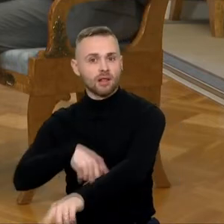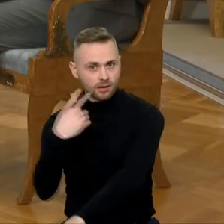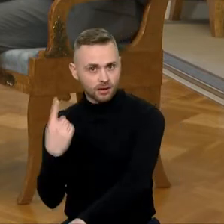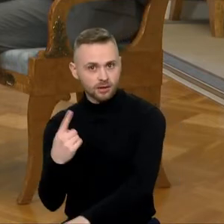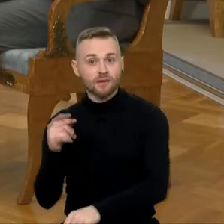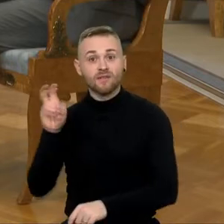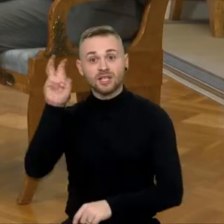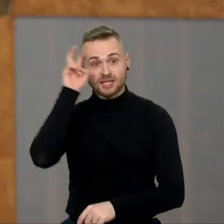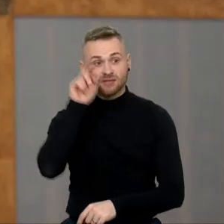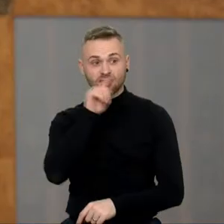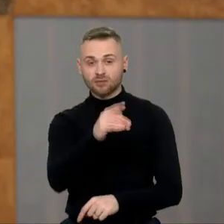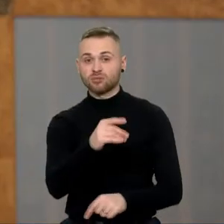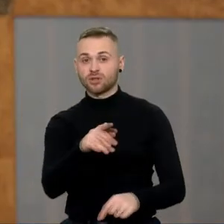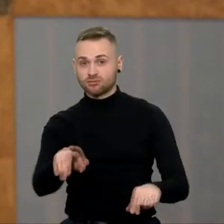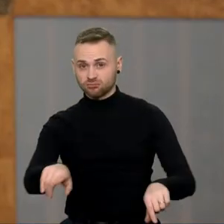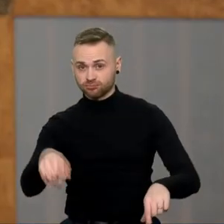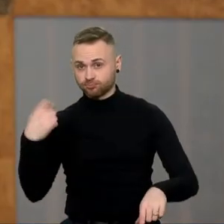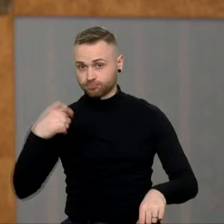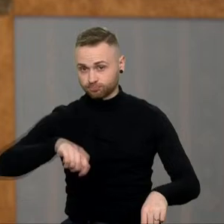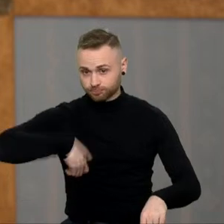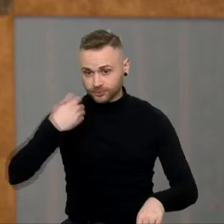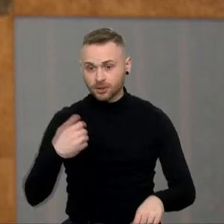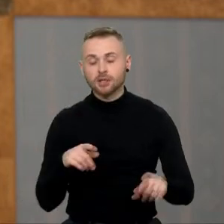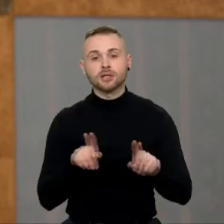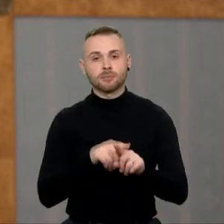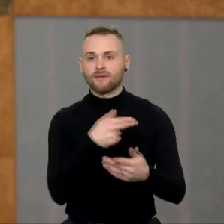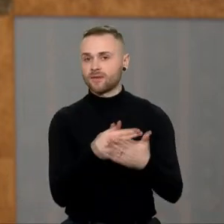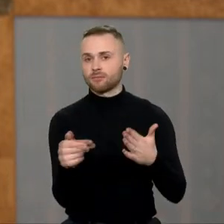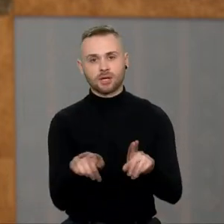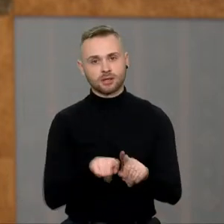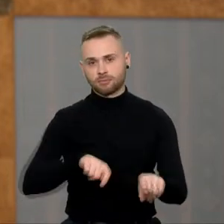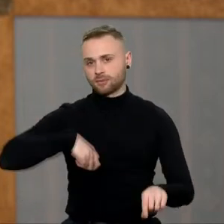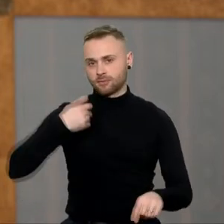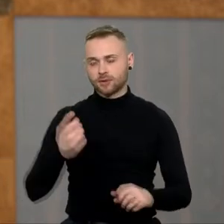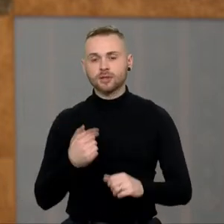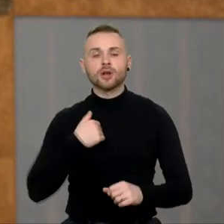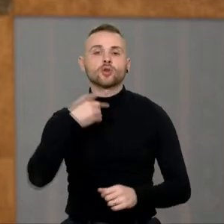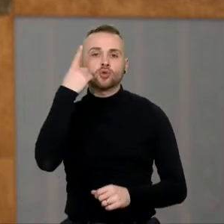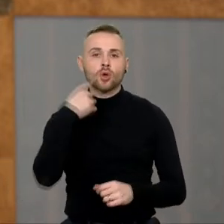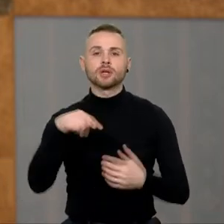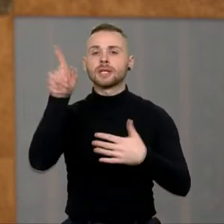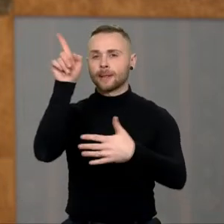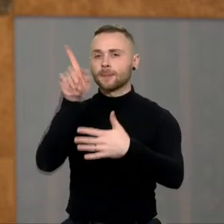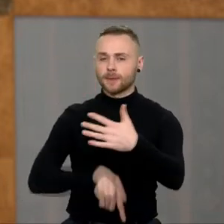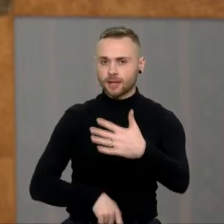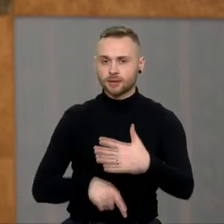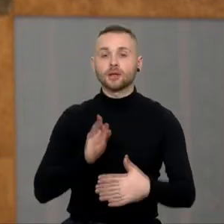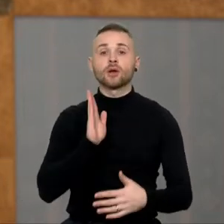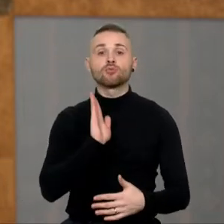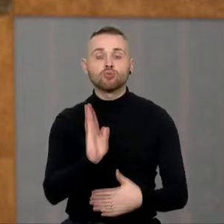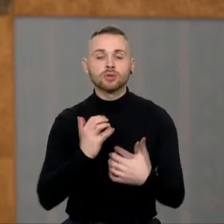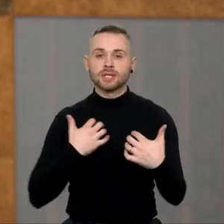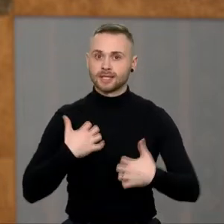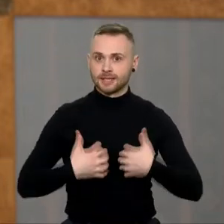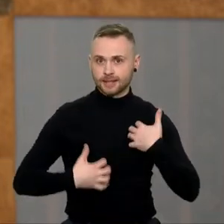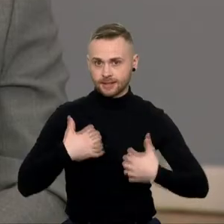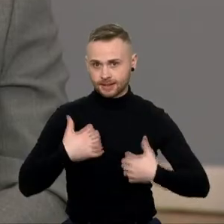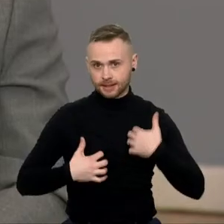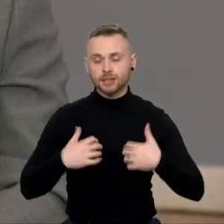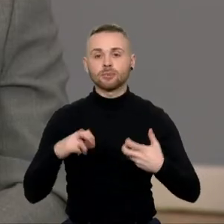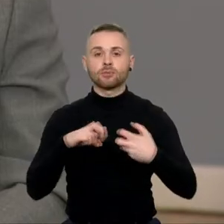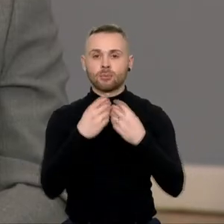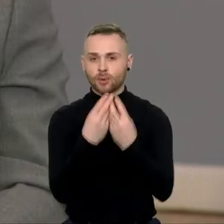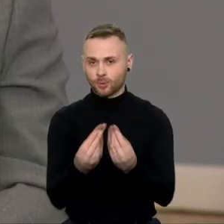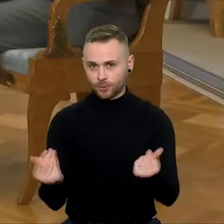pačiai šaliai, bet ir jiems patiems. Ir labai norėčiau tikėtis, kad vis dėl to greitų laikų tie sprendimai bus padaryti.